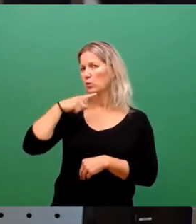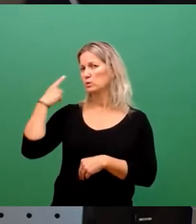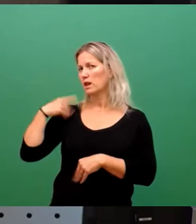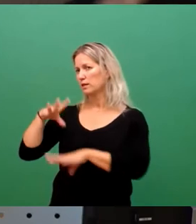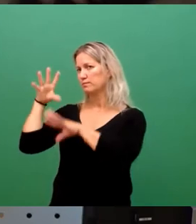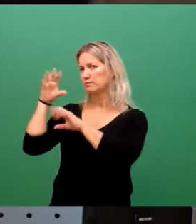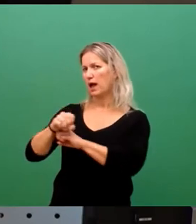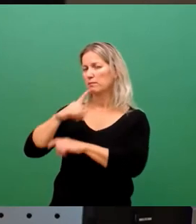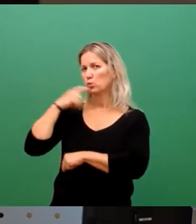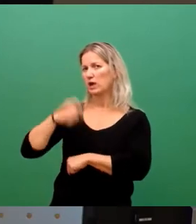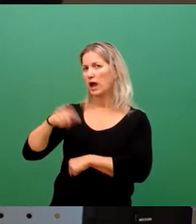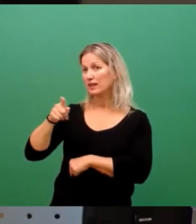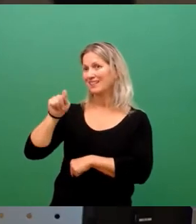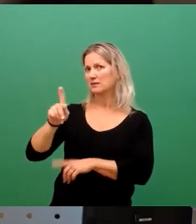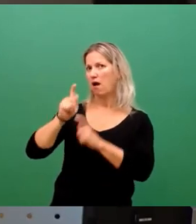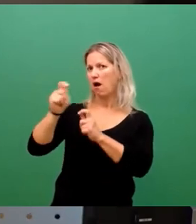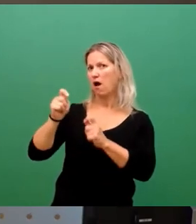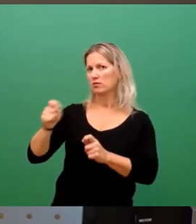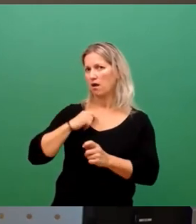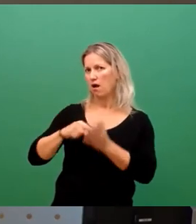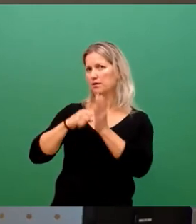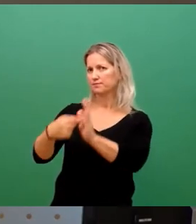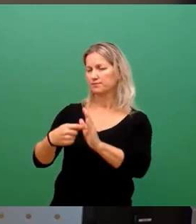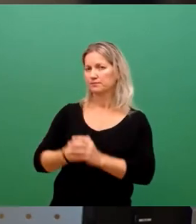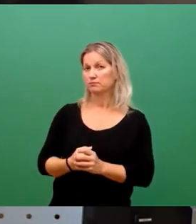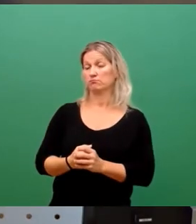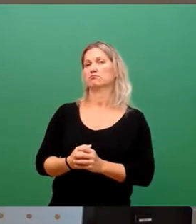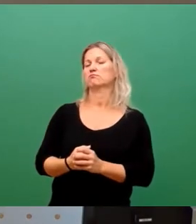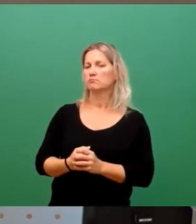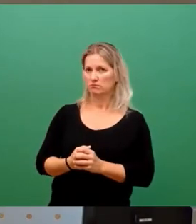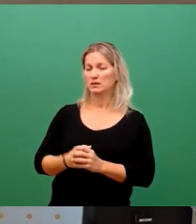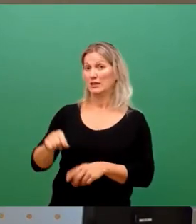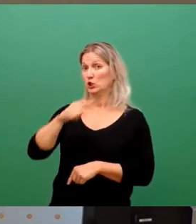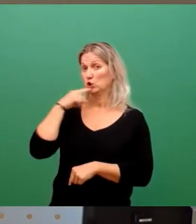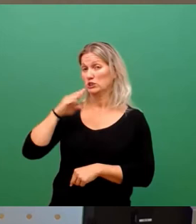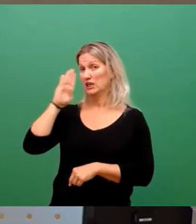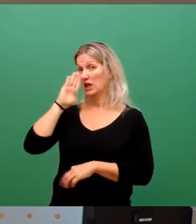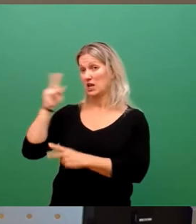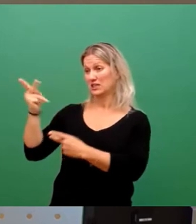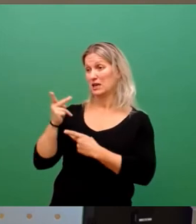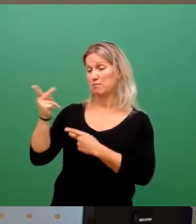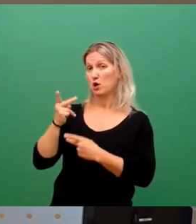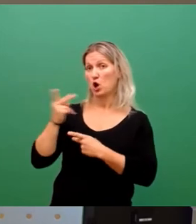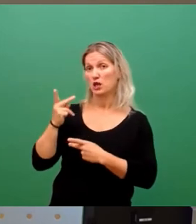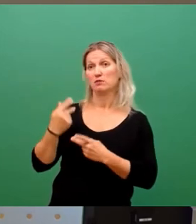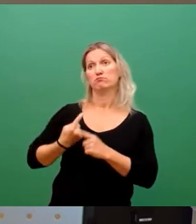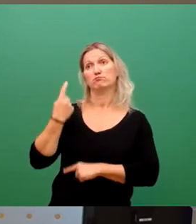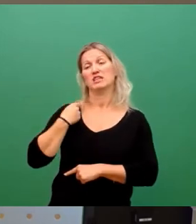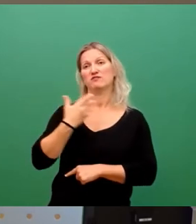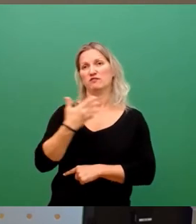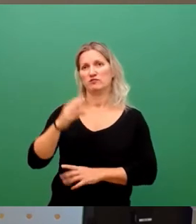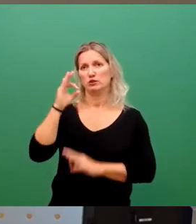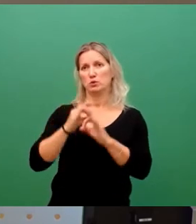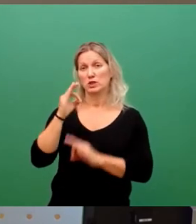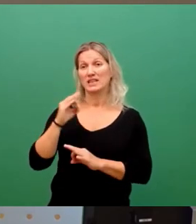auf aktuelle Stunde stellten, machten die russischen Gasimporte noch 55 Prozent aus. Jetzt ist er auf unter